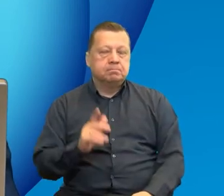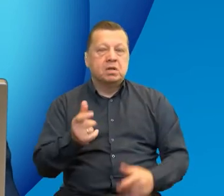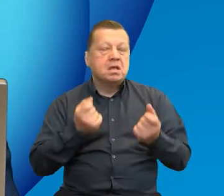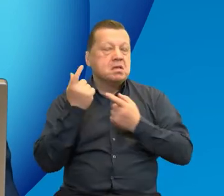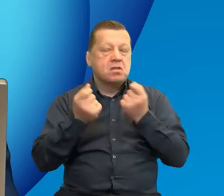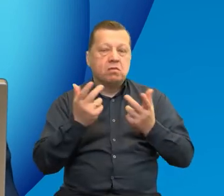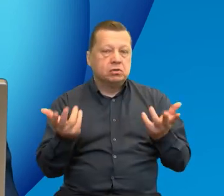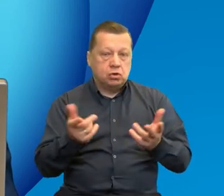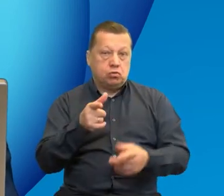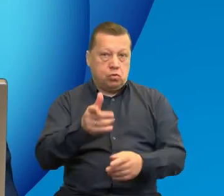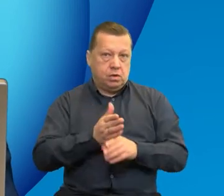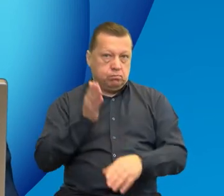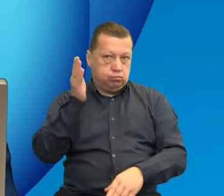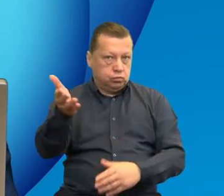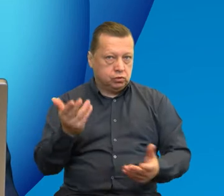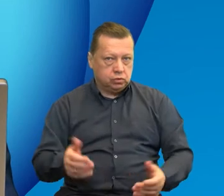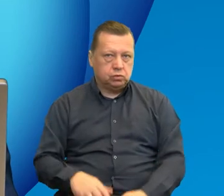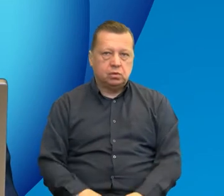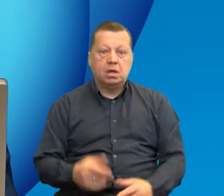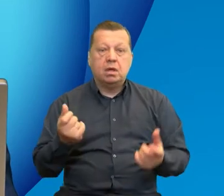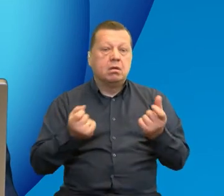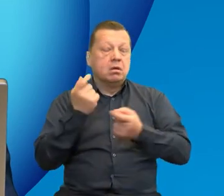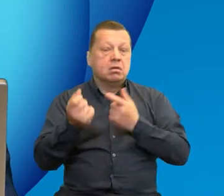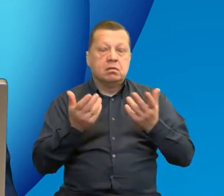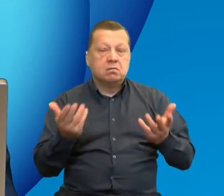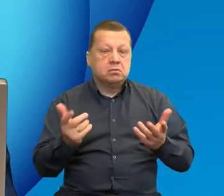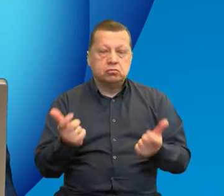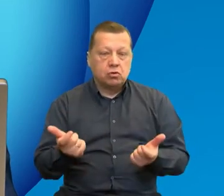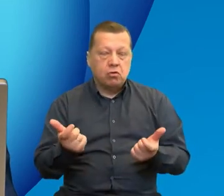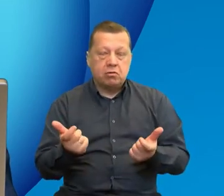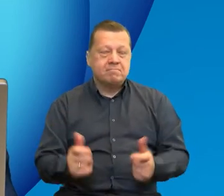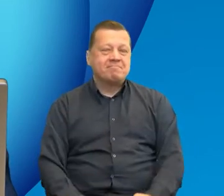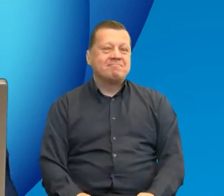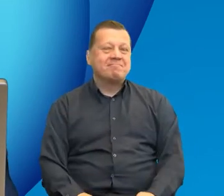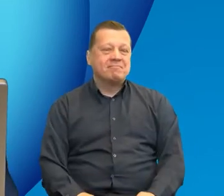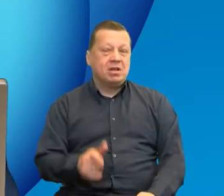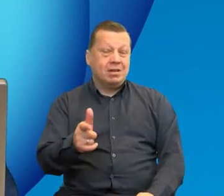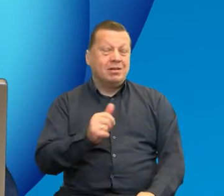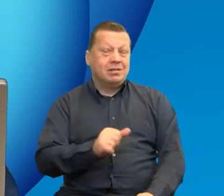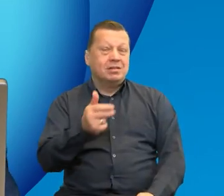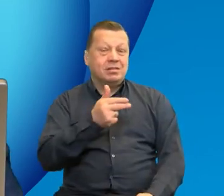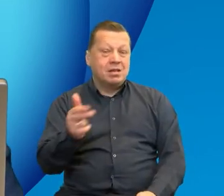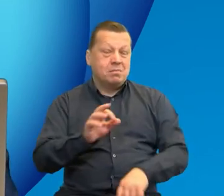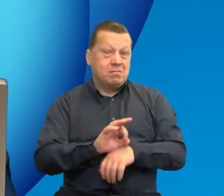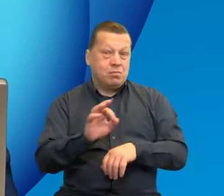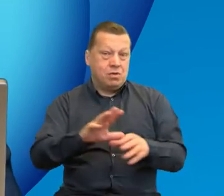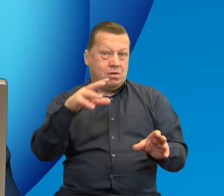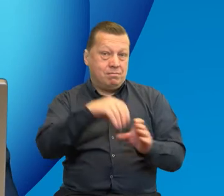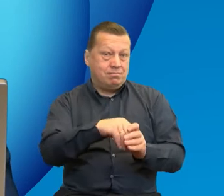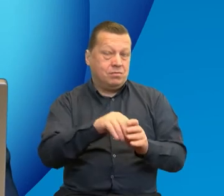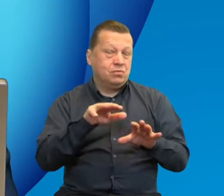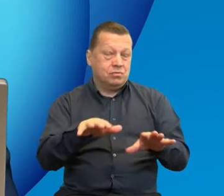wiemy, jest przyszłością. Innowacyjność jest też często tematem właśnie w projektach